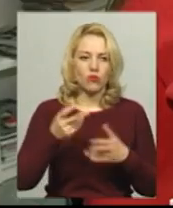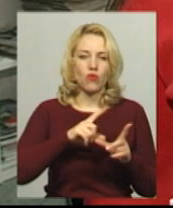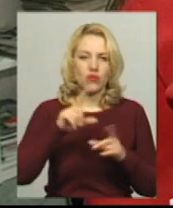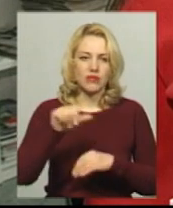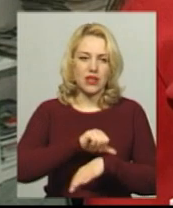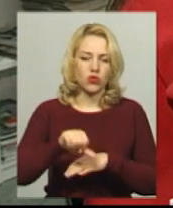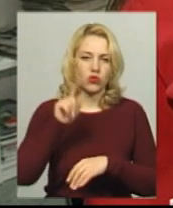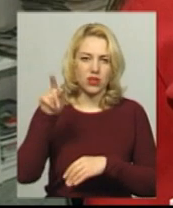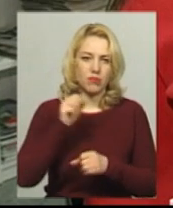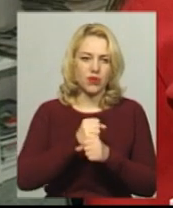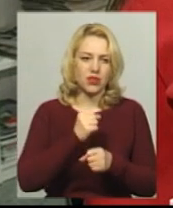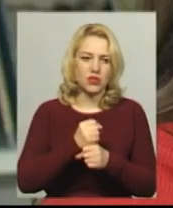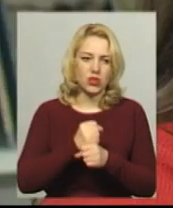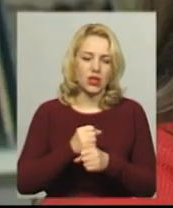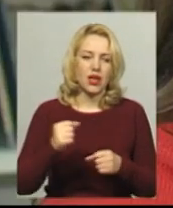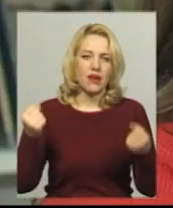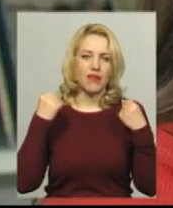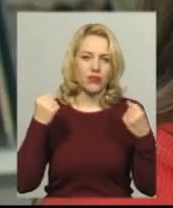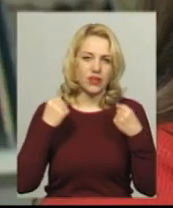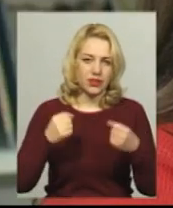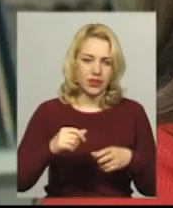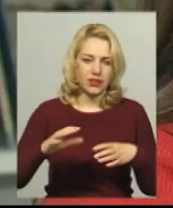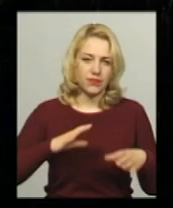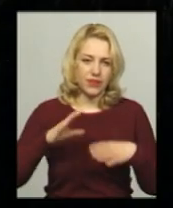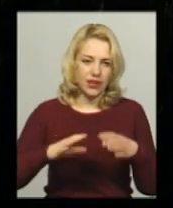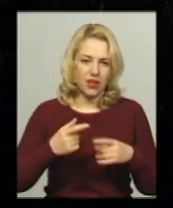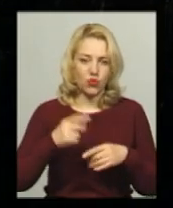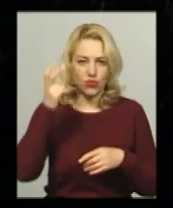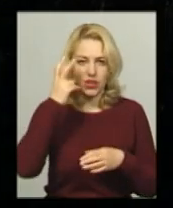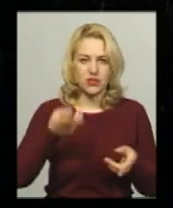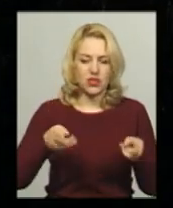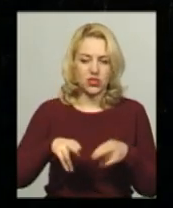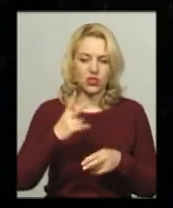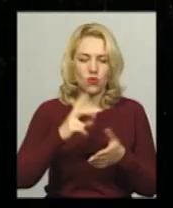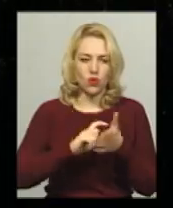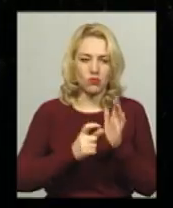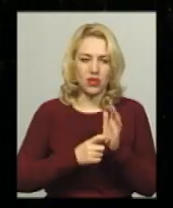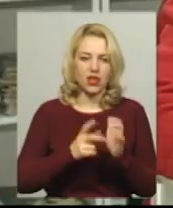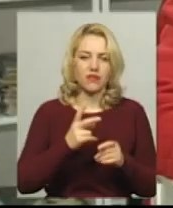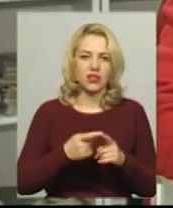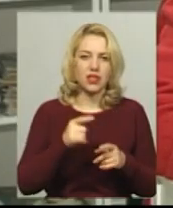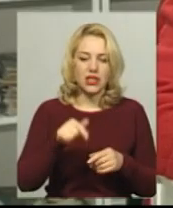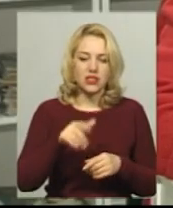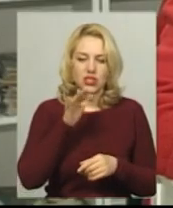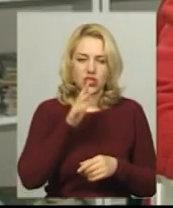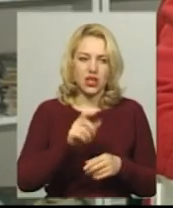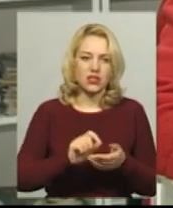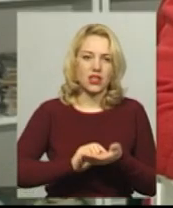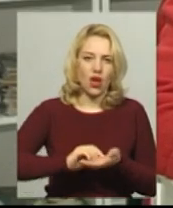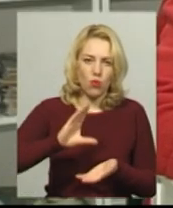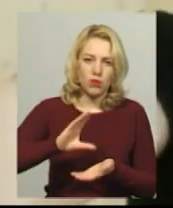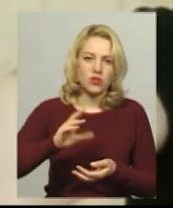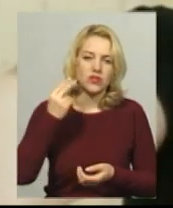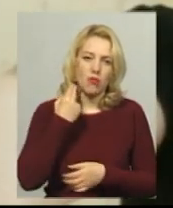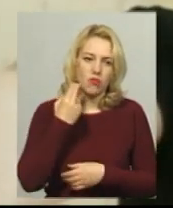кордон. Там працює фітнес-тренером. В Києві у чоловіка залишилася двокімнатна квартира. Розповідає, за цей час накопичився борг за комунальні